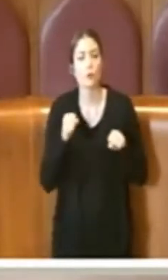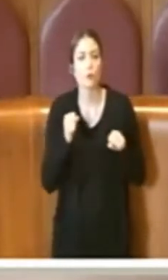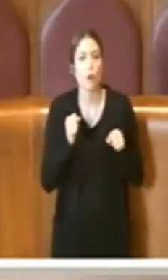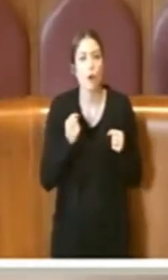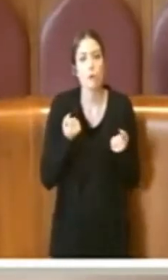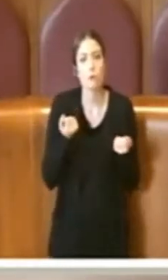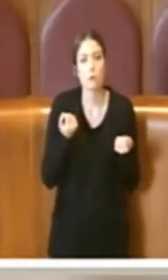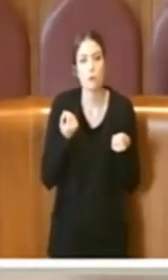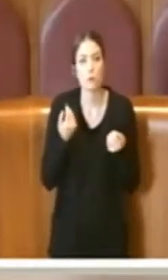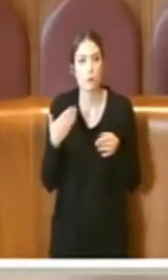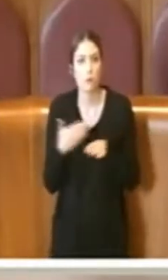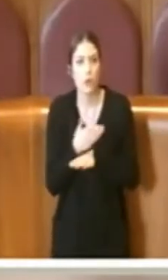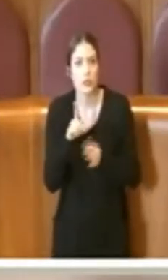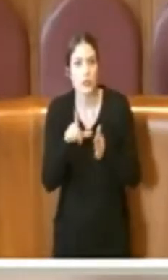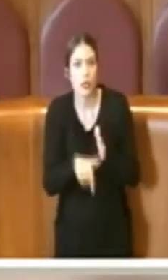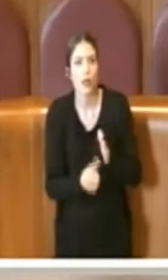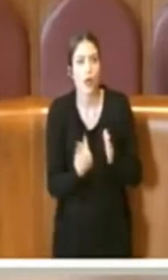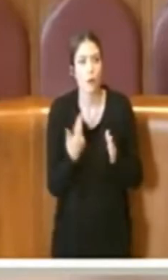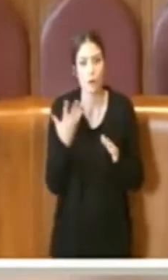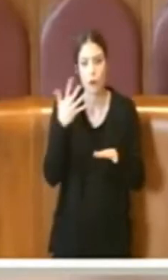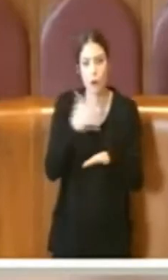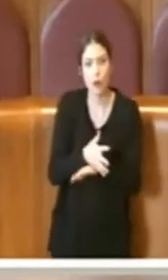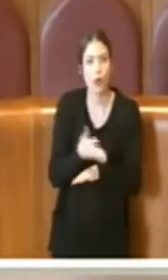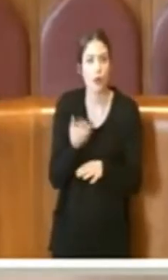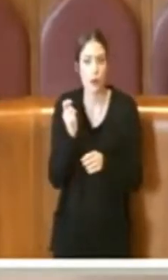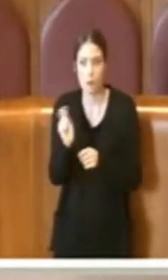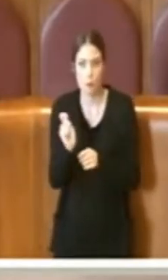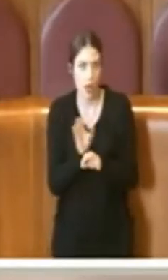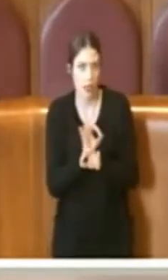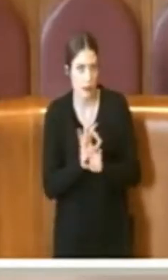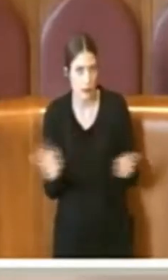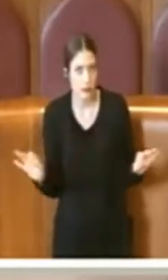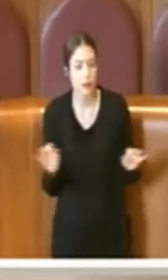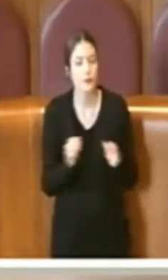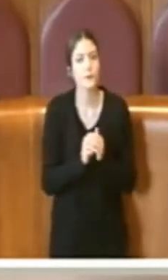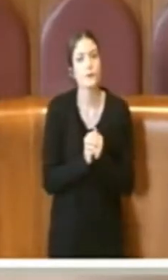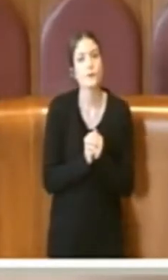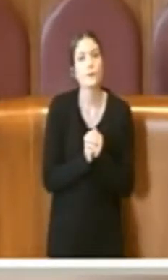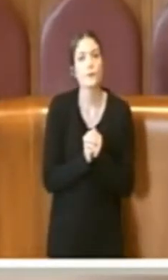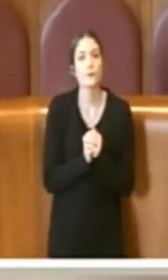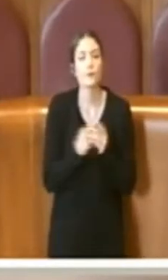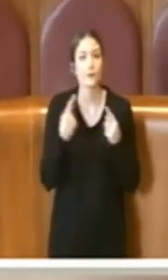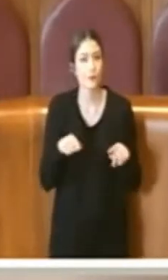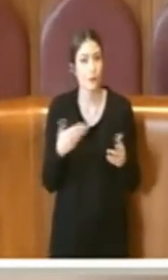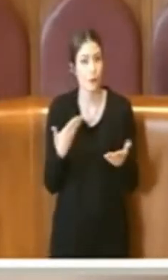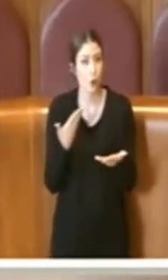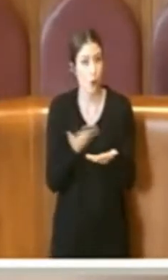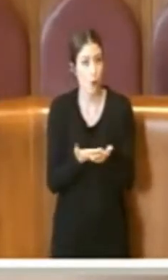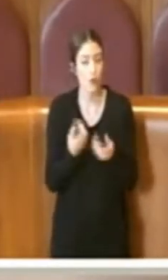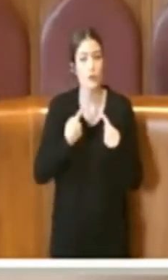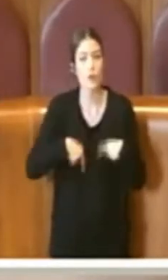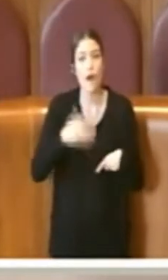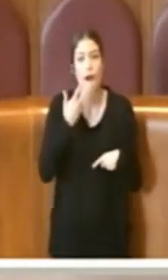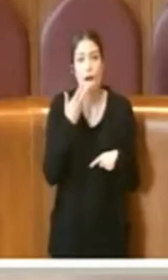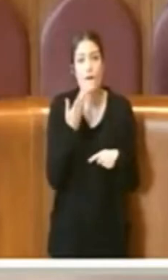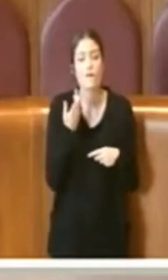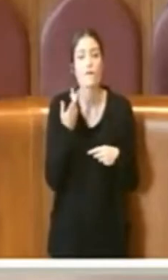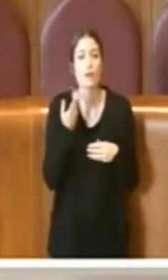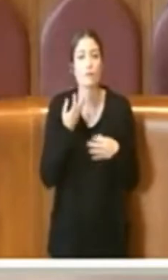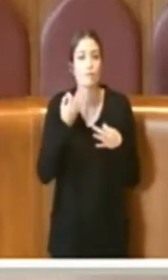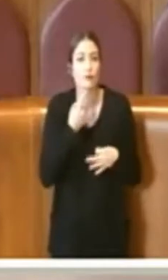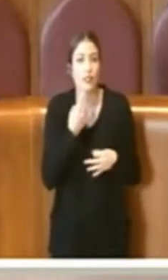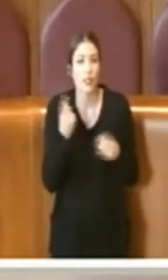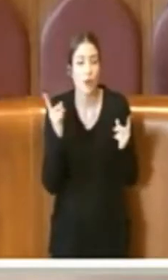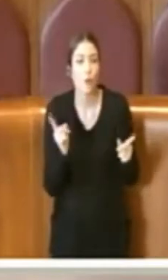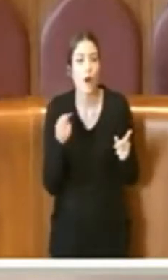nulla si entra e si passa del tempo. Con questa mozione vogliamo però precisare che le attività